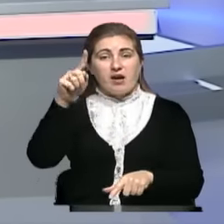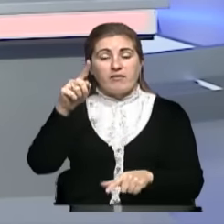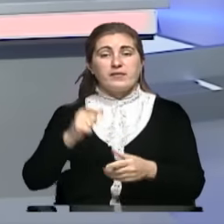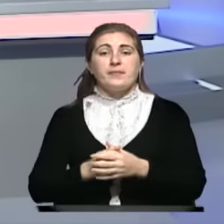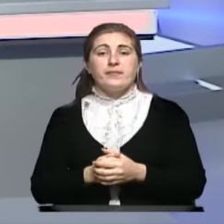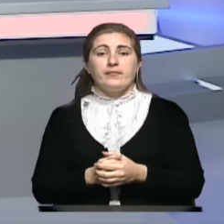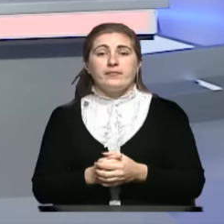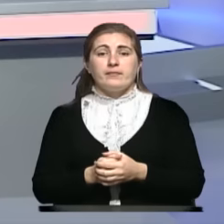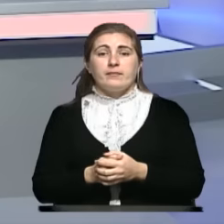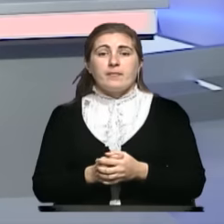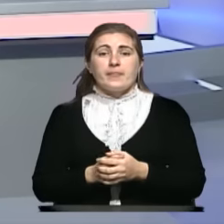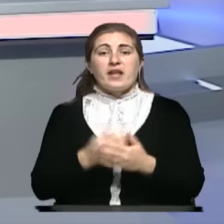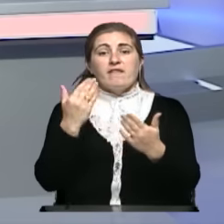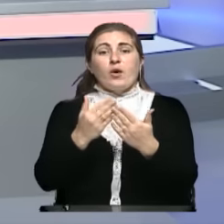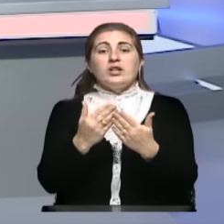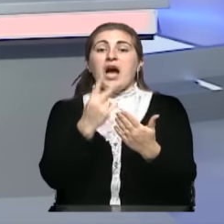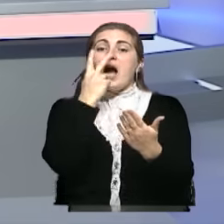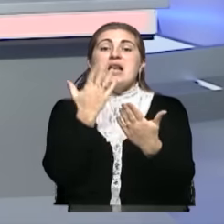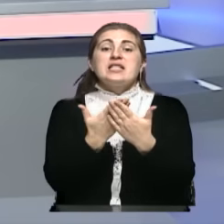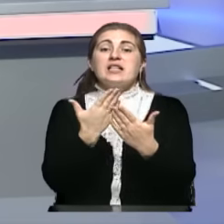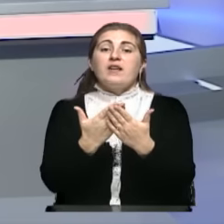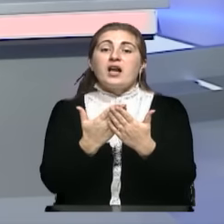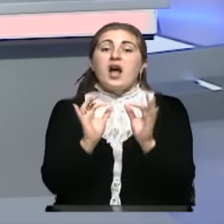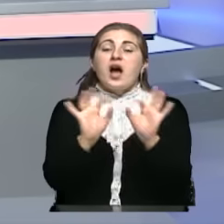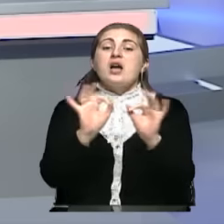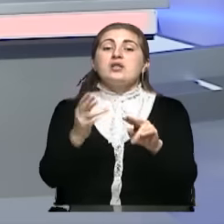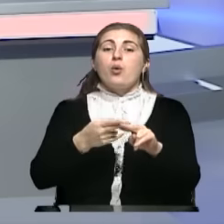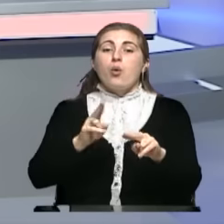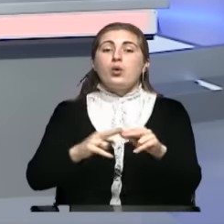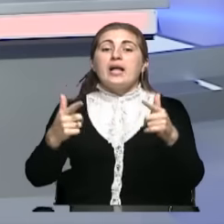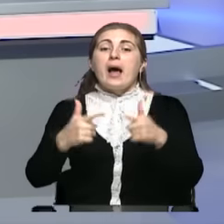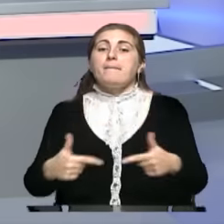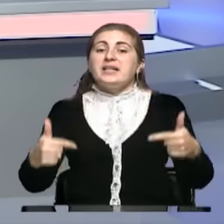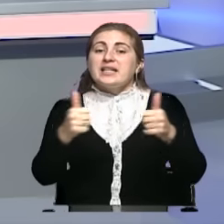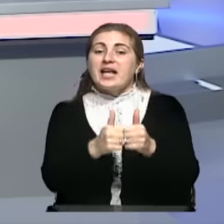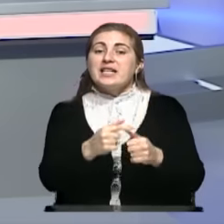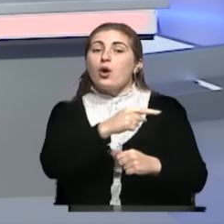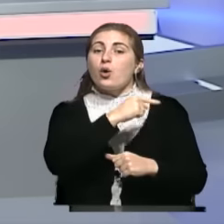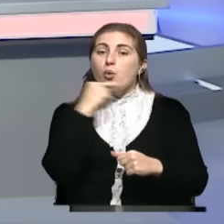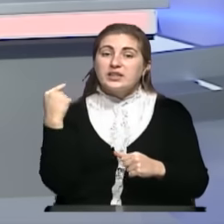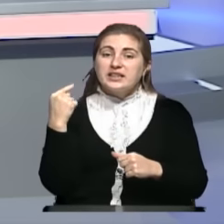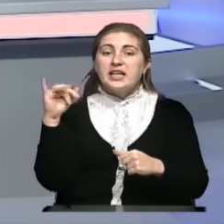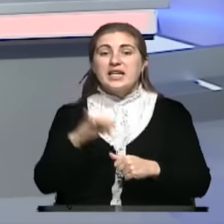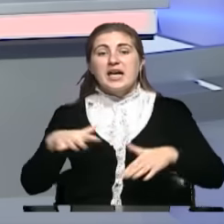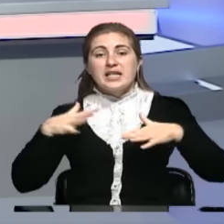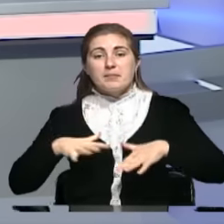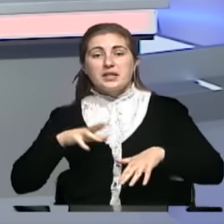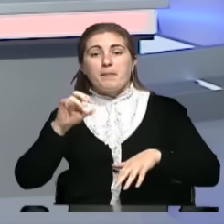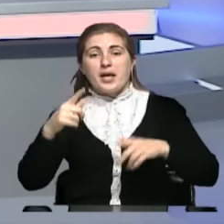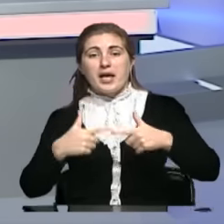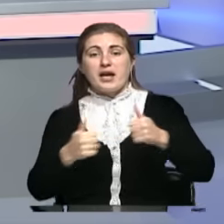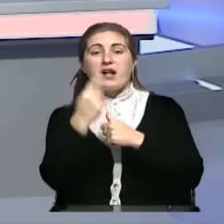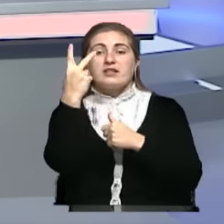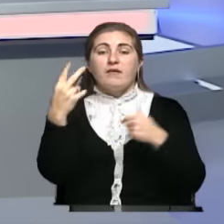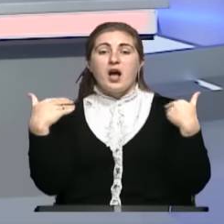олицетворяет он объединение российского и Крымского берега. Вот два